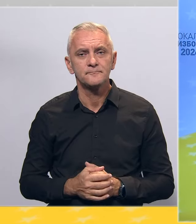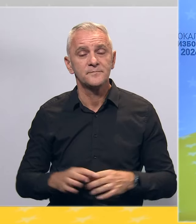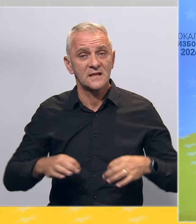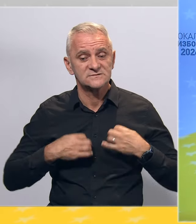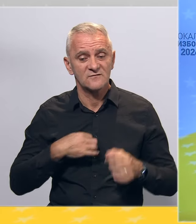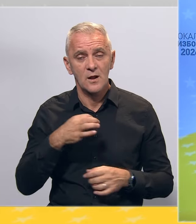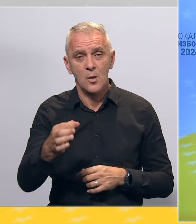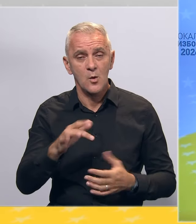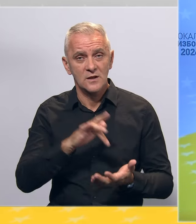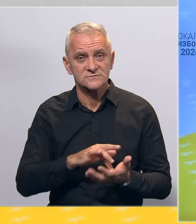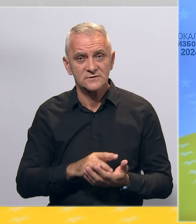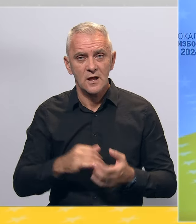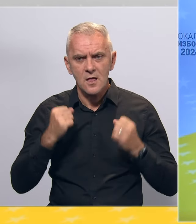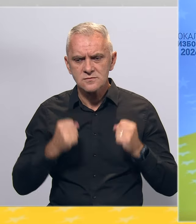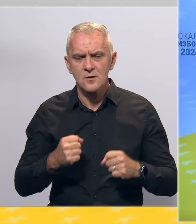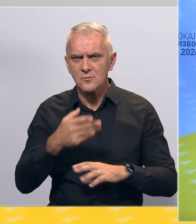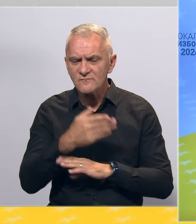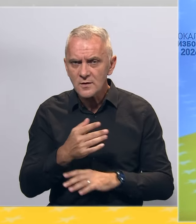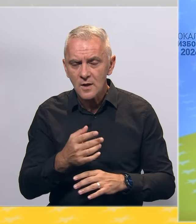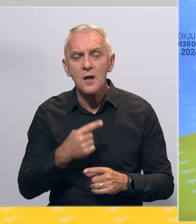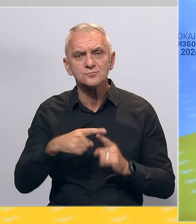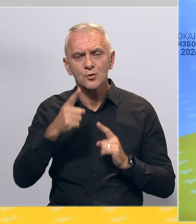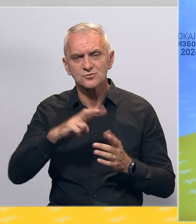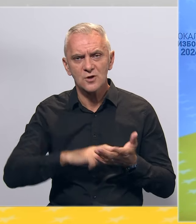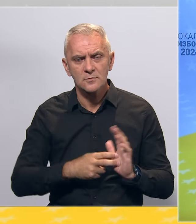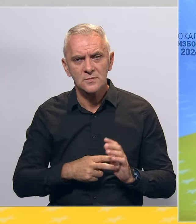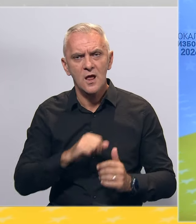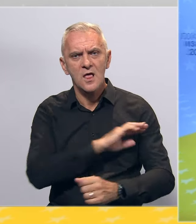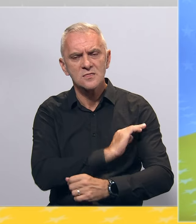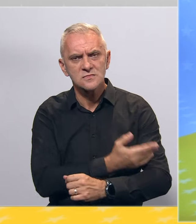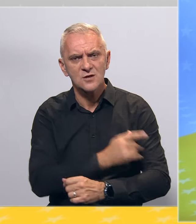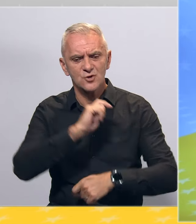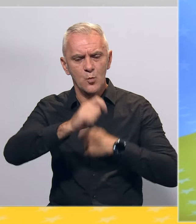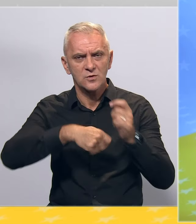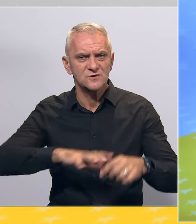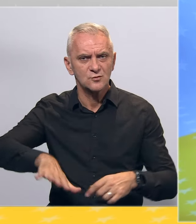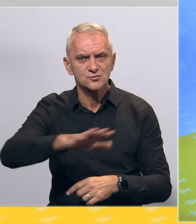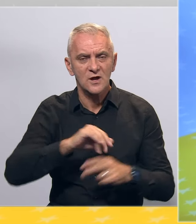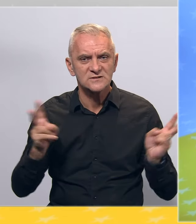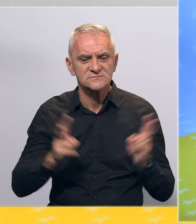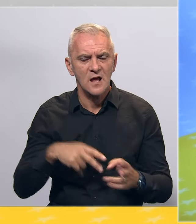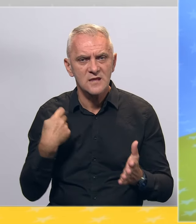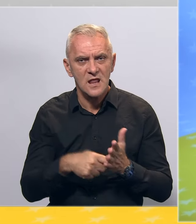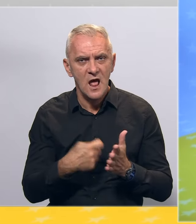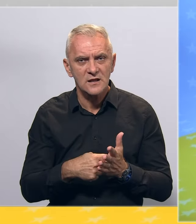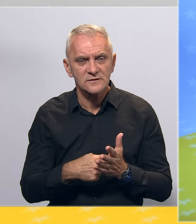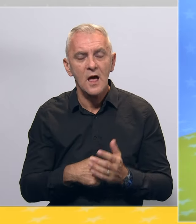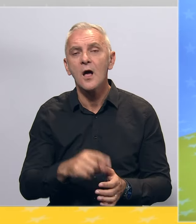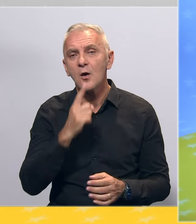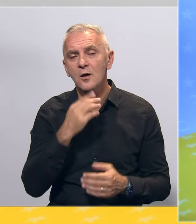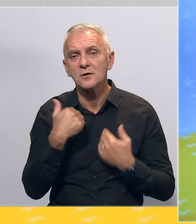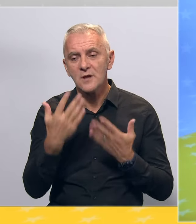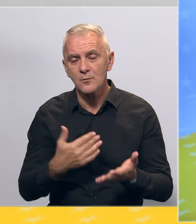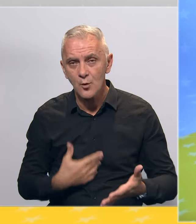lokalnu sredinu čini ja gospodarski sektor. S toga naša strategija uključuje jačanje poslovne zone i smanjenje komunalnih naknada, čime želimo dati